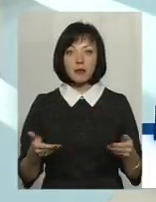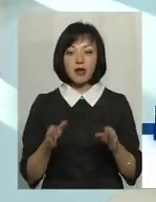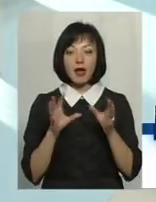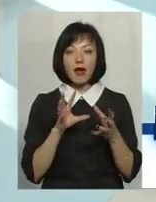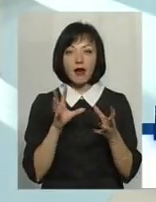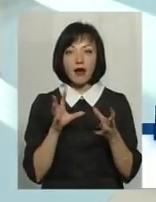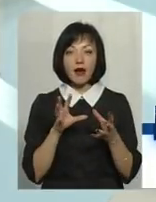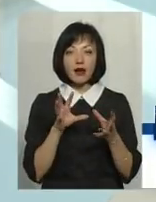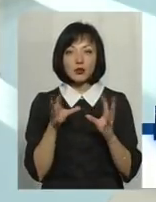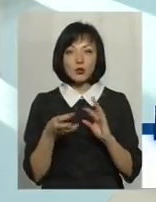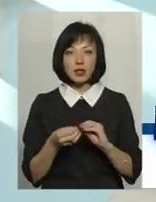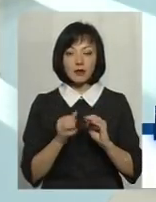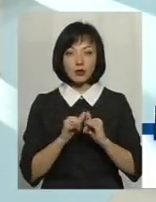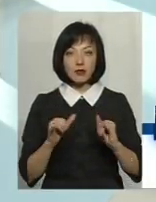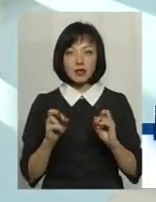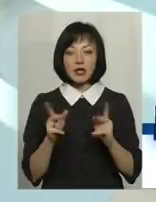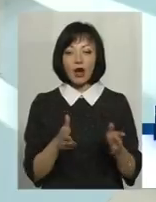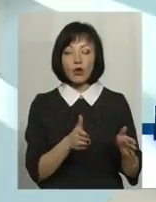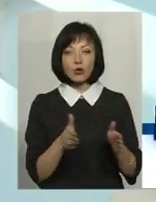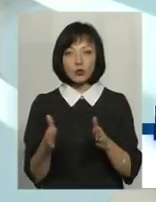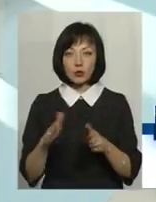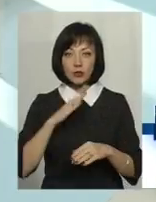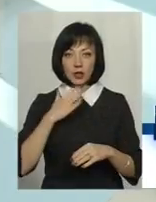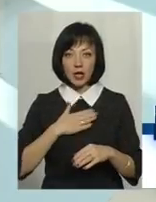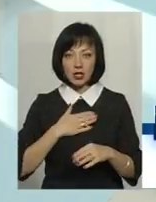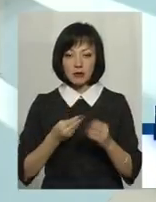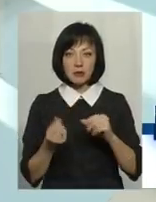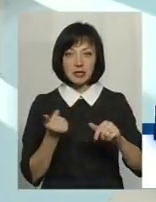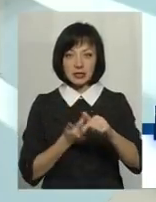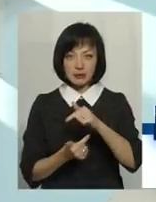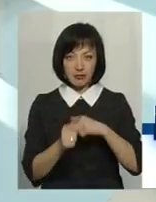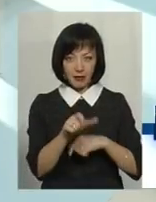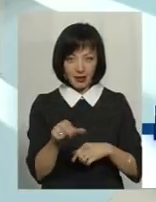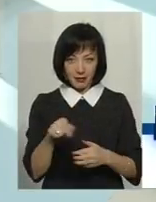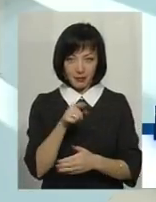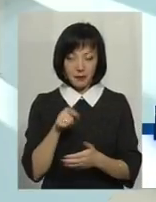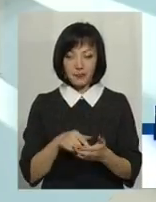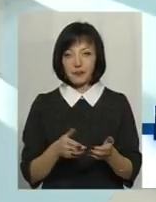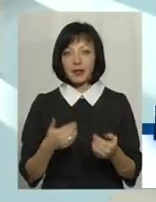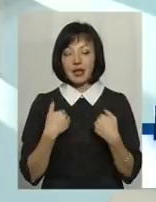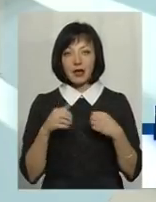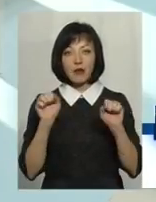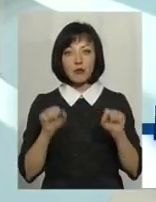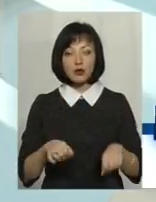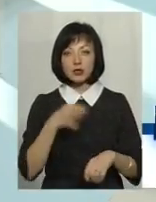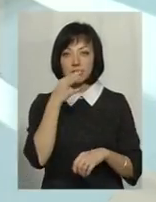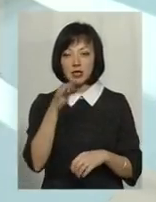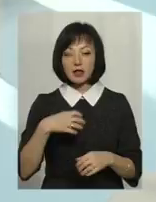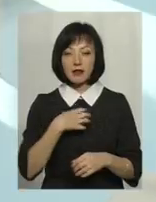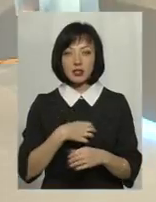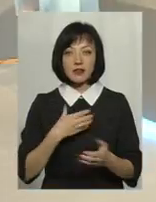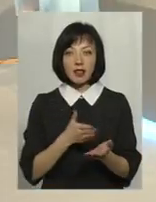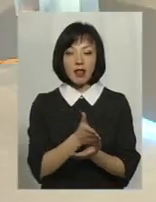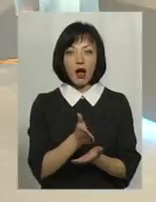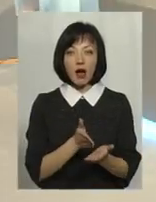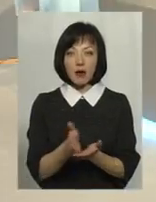розвиваємося і наскільки ми готуємо наших підприємців. Я можу сказати, такі ключові напрямки, в